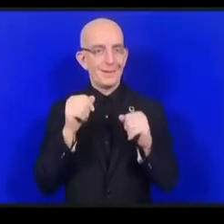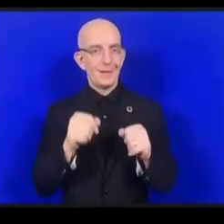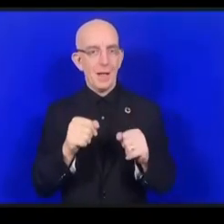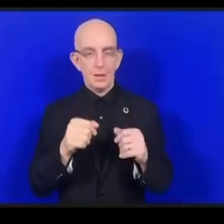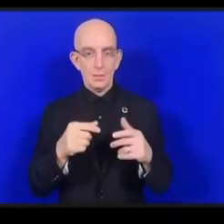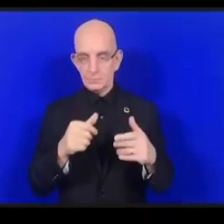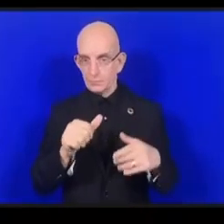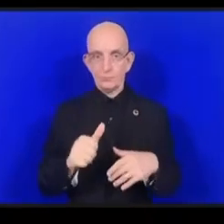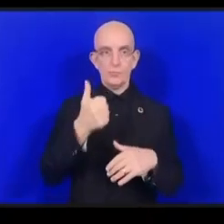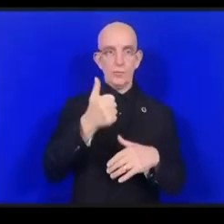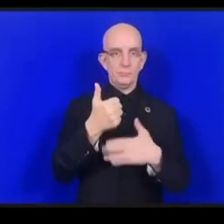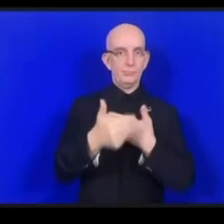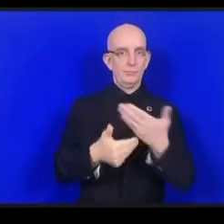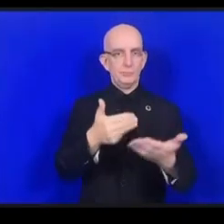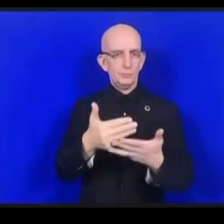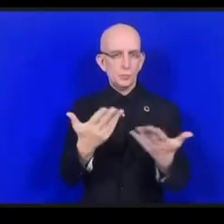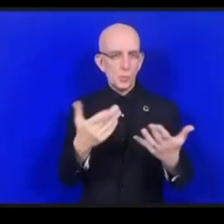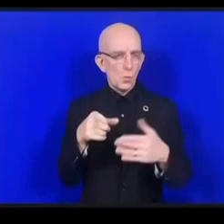نصمم